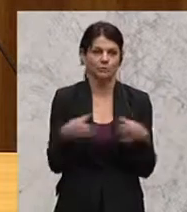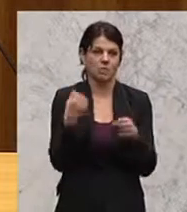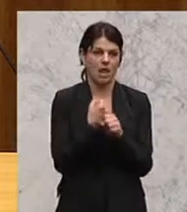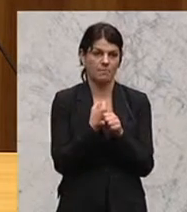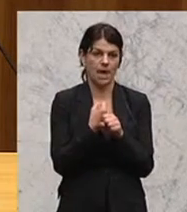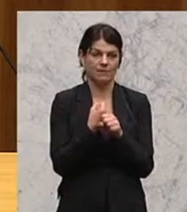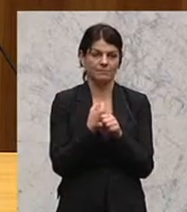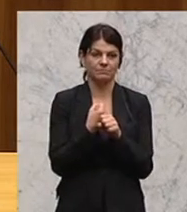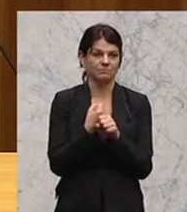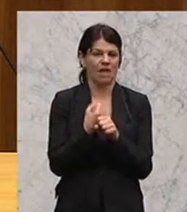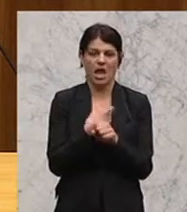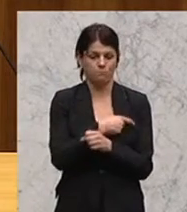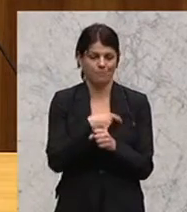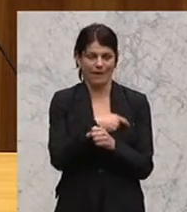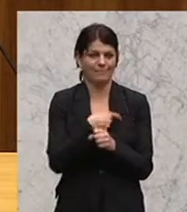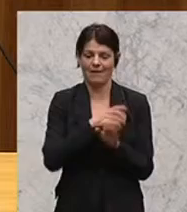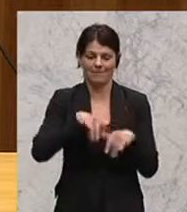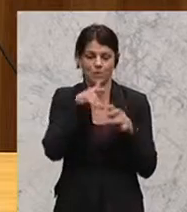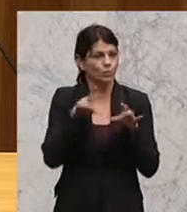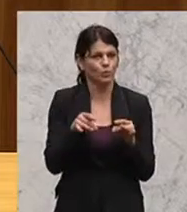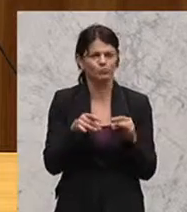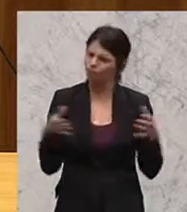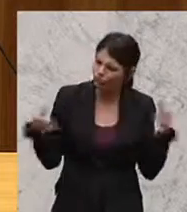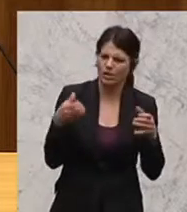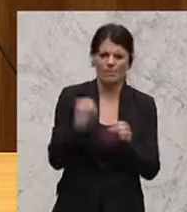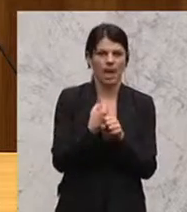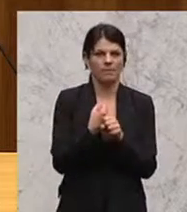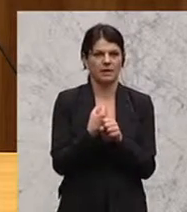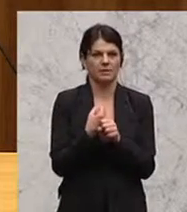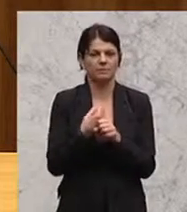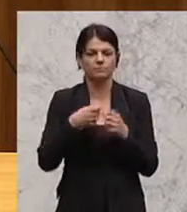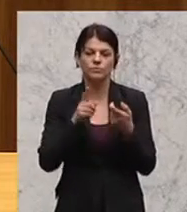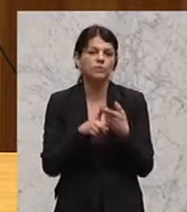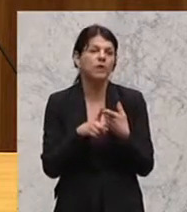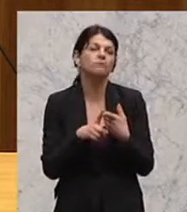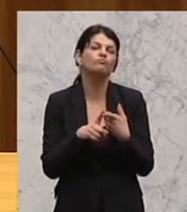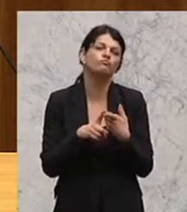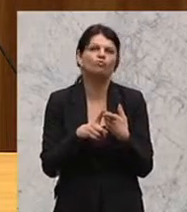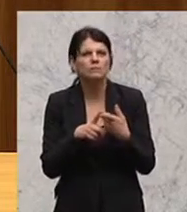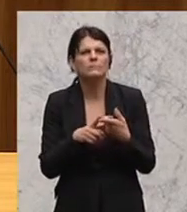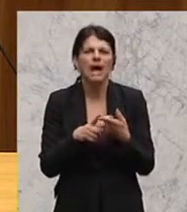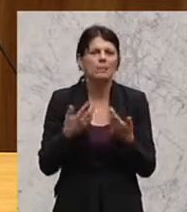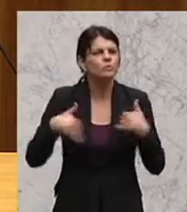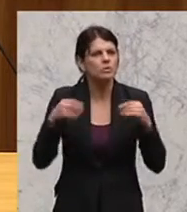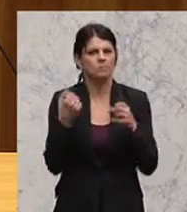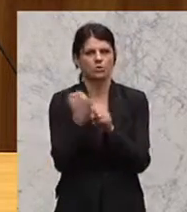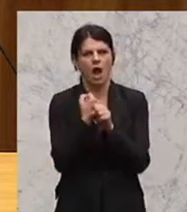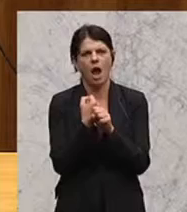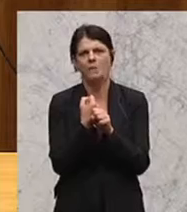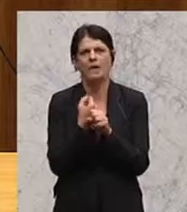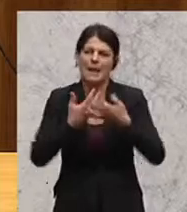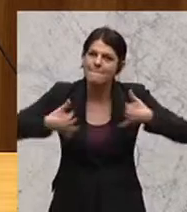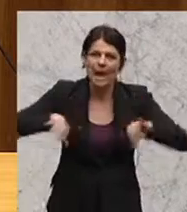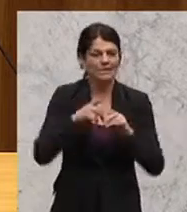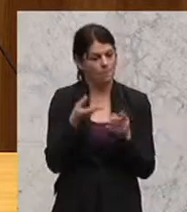weit über sämtliche Parteigrenzen hinweg. Einfach nur einmal wirklich sozusagen gemeinsam zu arbeiten, gemeinsam zu